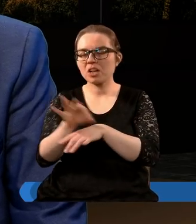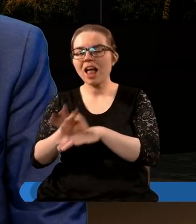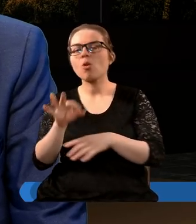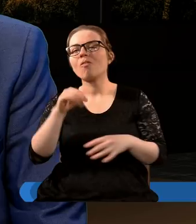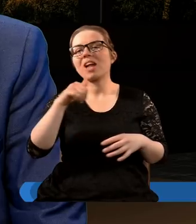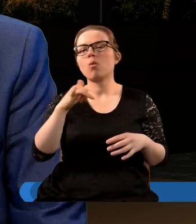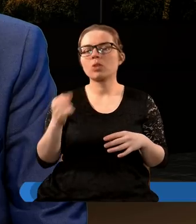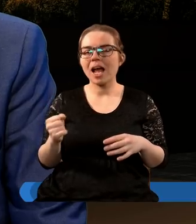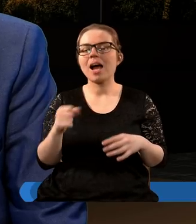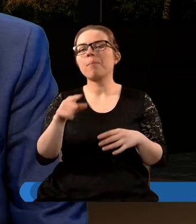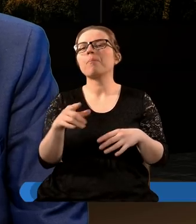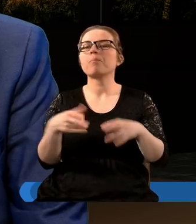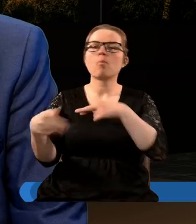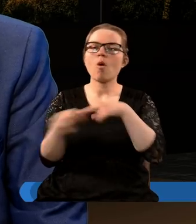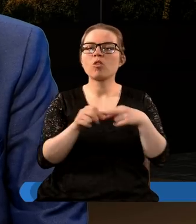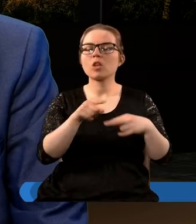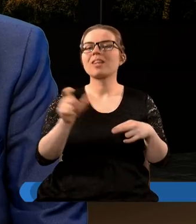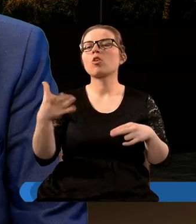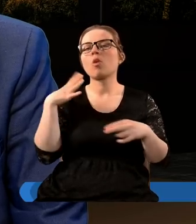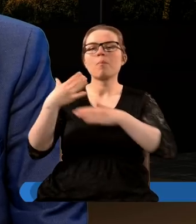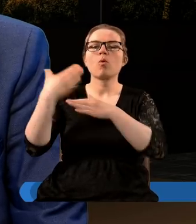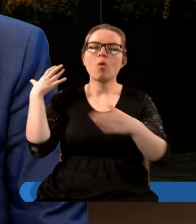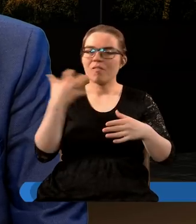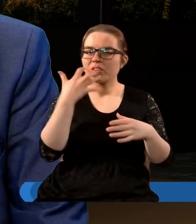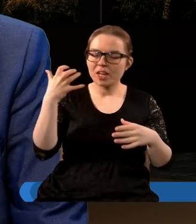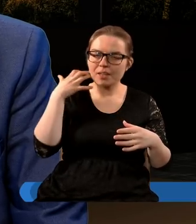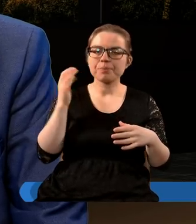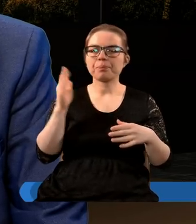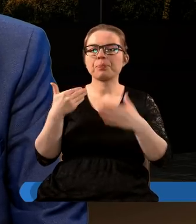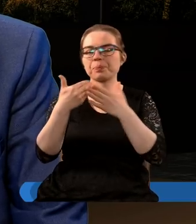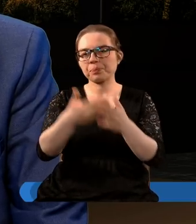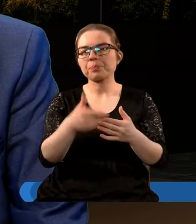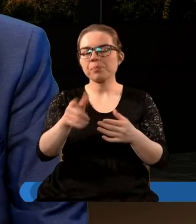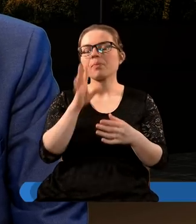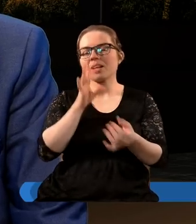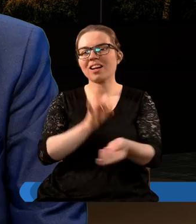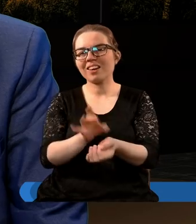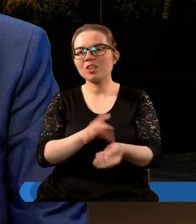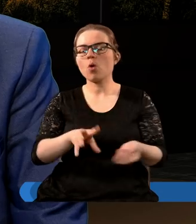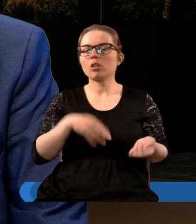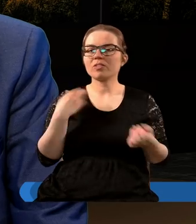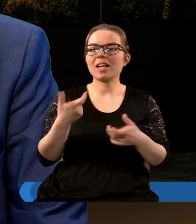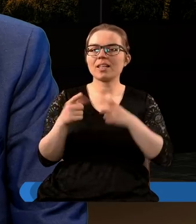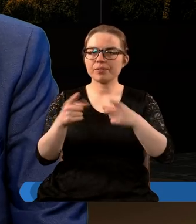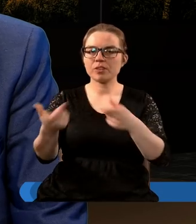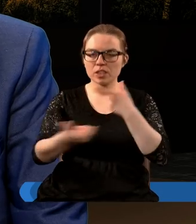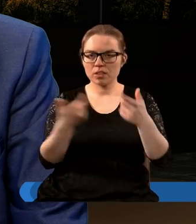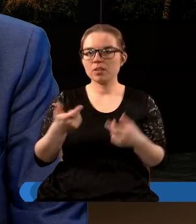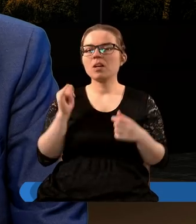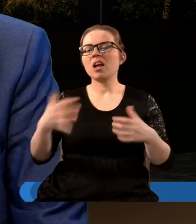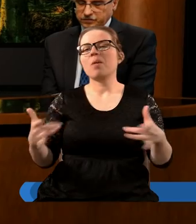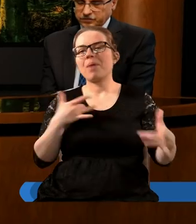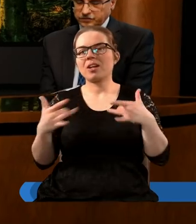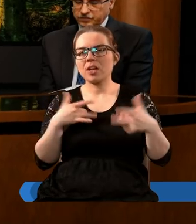unia prawda? powrót do tego co się działo wcześniej do tego bycia pijanym krwią świętych tak? i